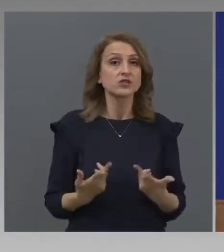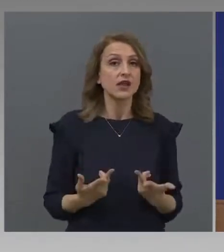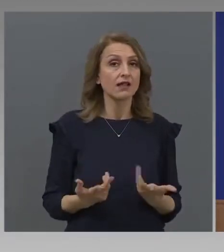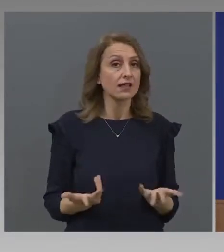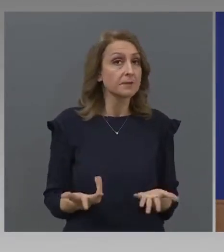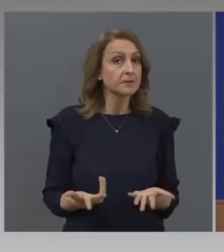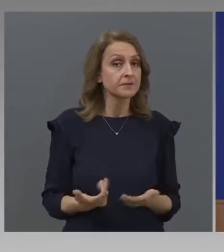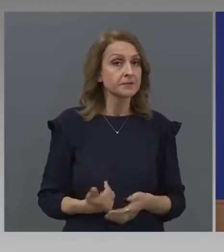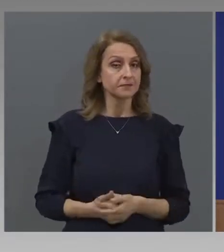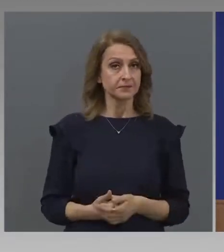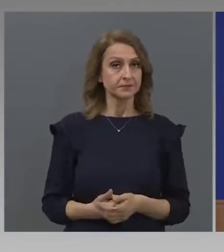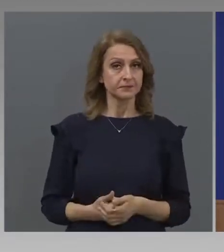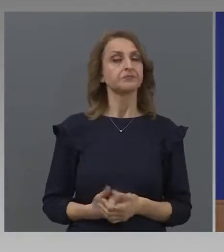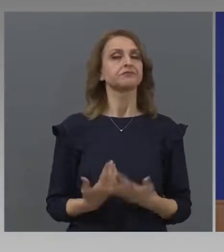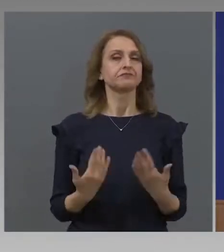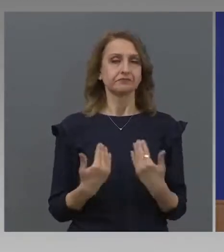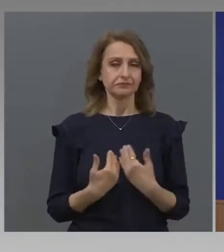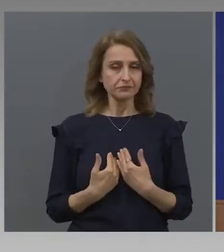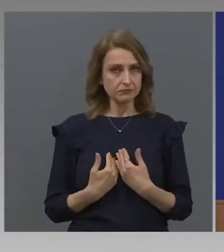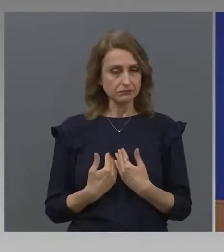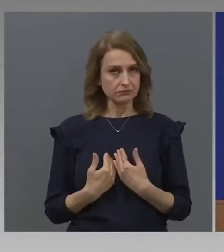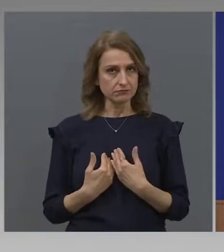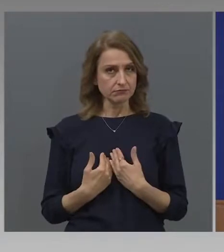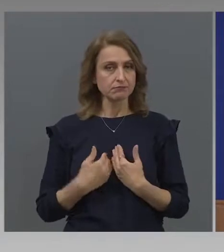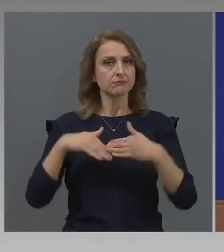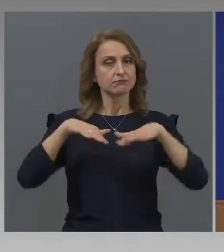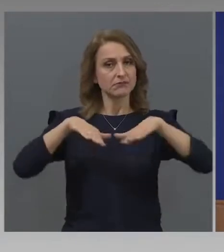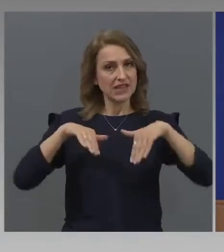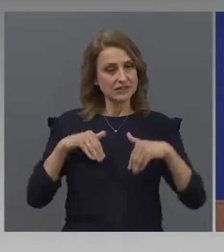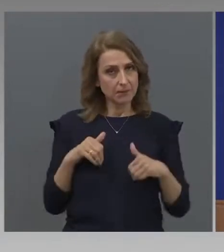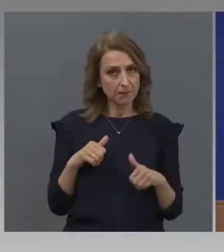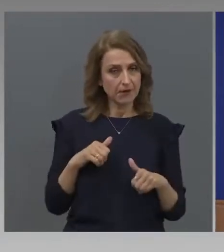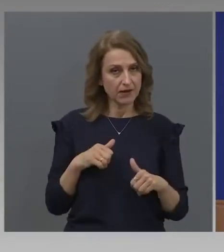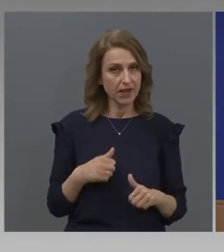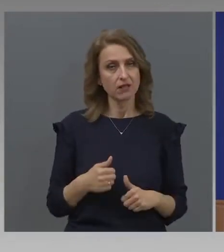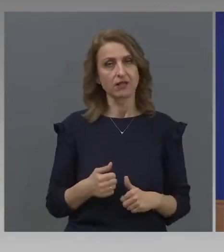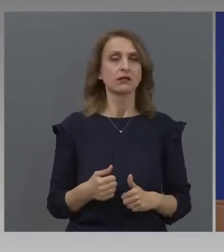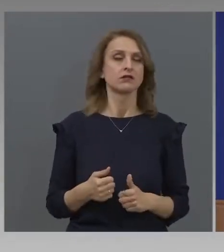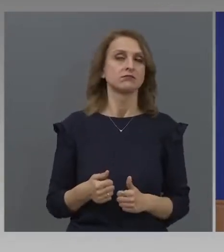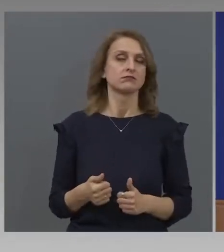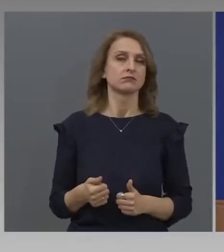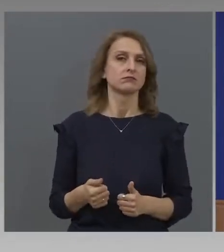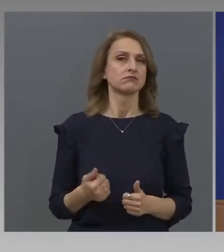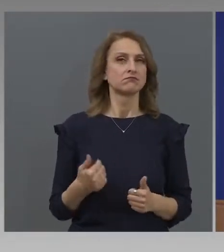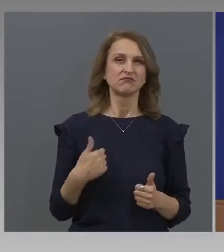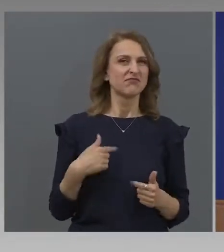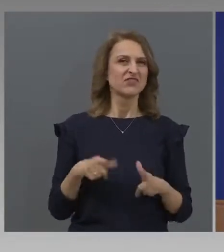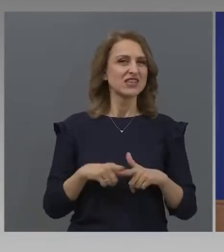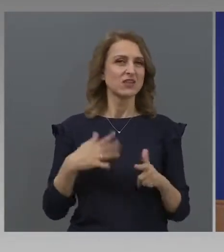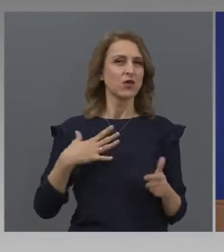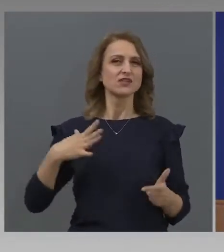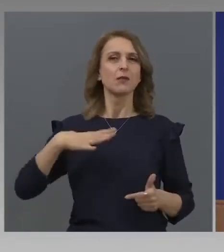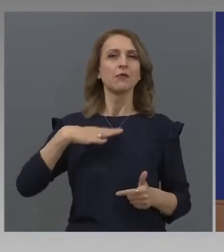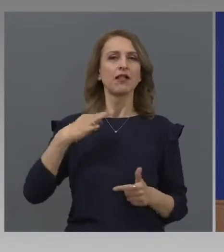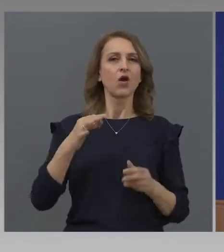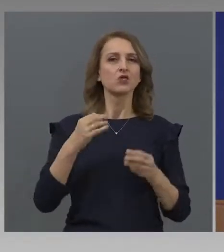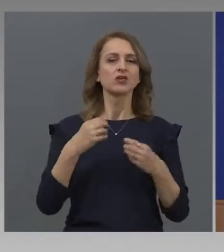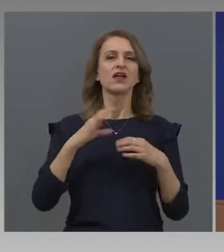Аз съм приял ролята на лош вестоносец.